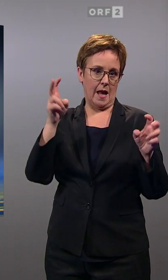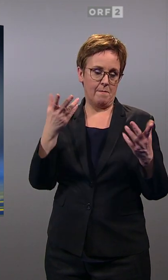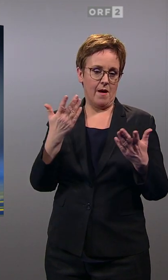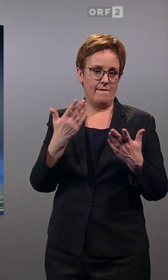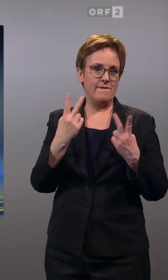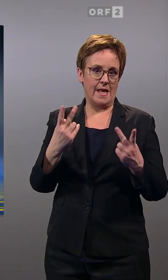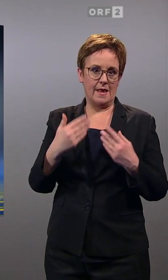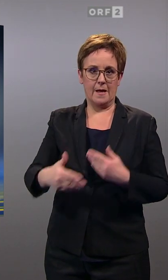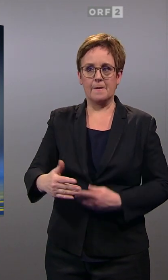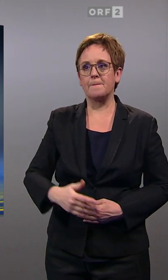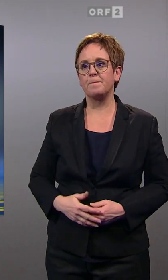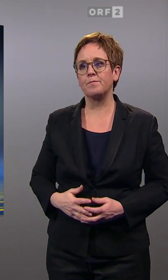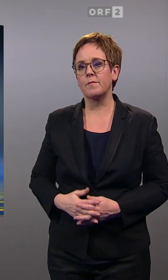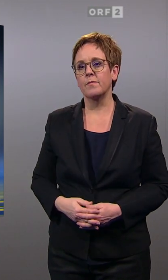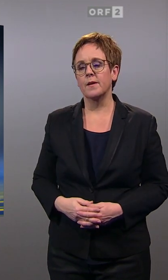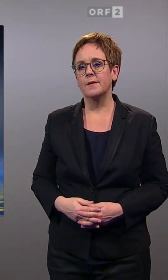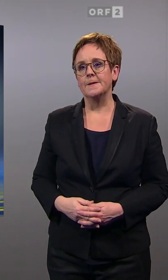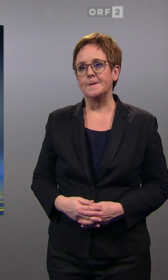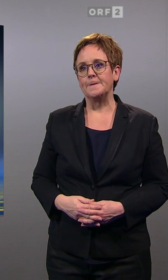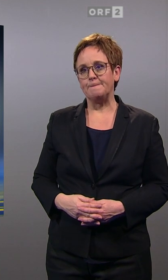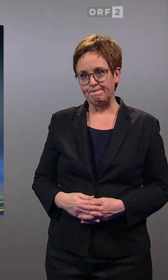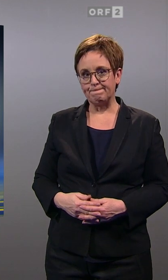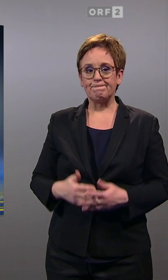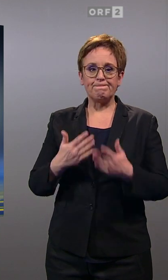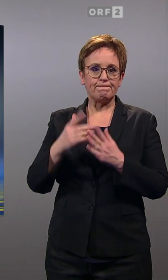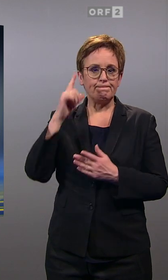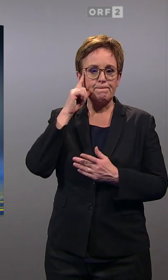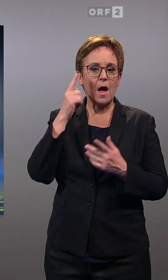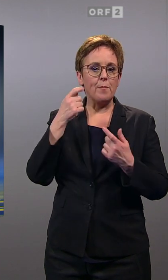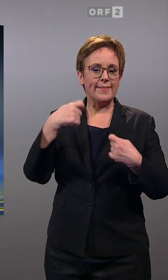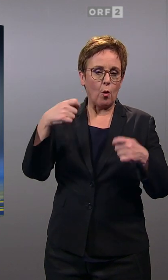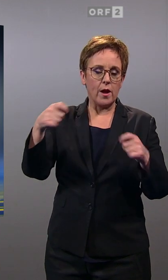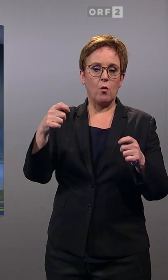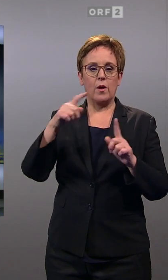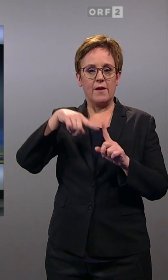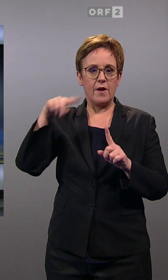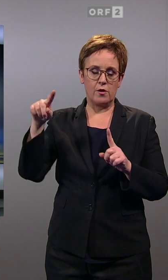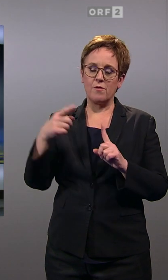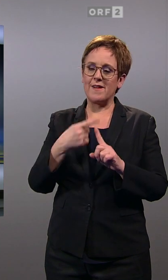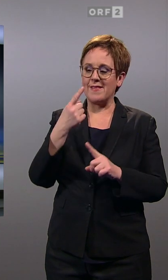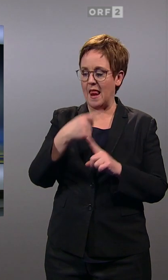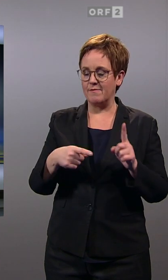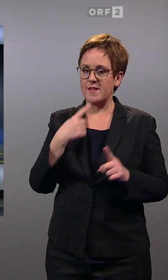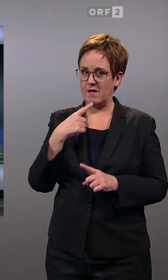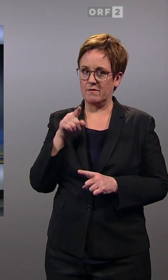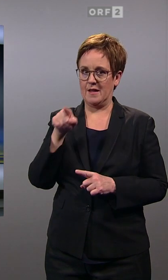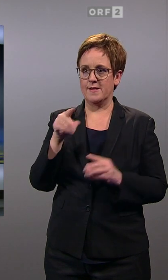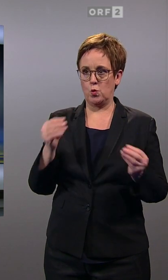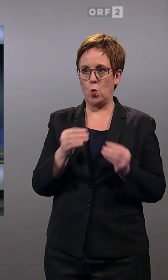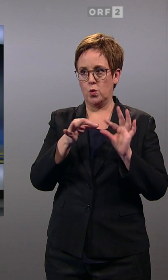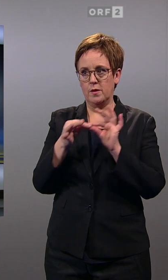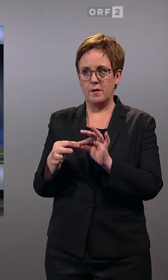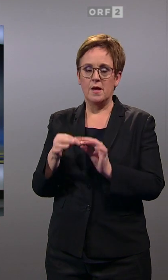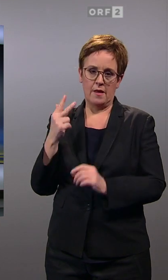für wichtig halten bei Ihrer Wahlentscheidung. Da ist die Teuerung und die Inflation von fast der Hälfte genannt worden. 43